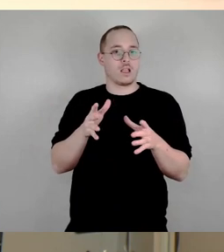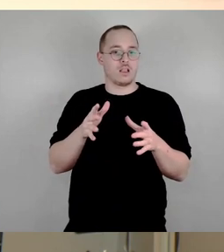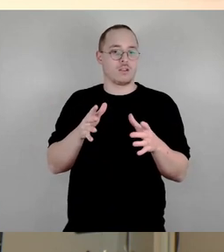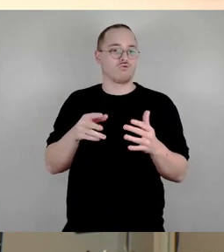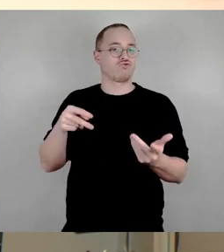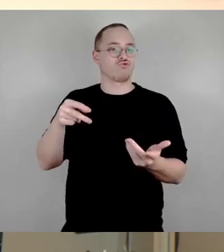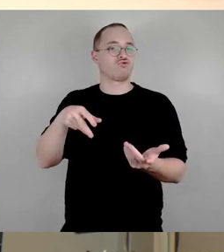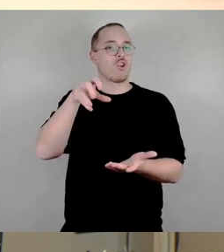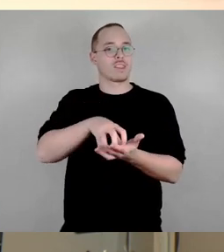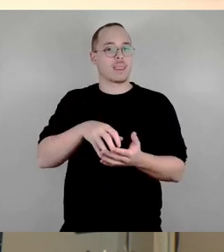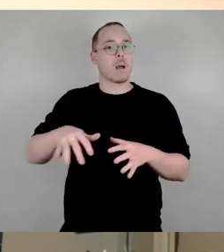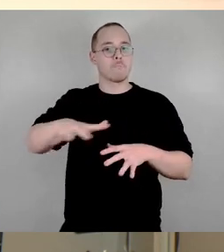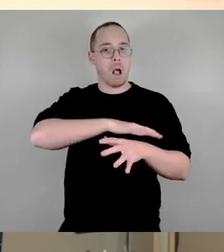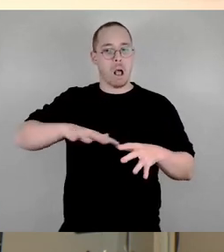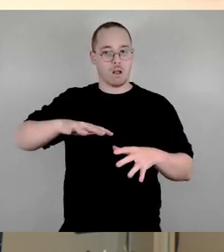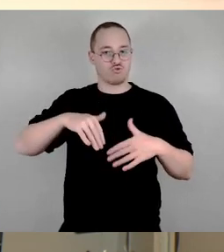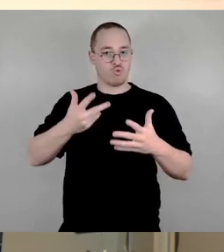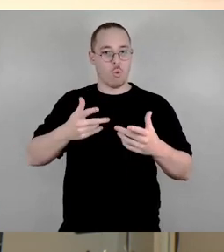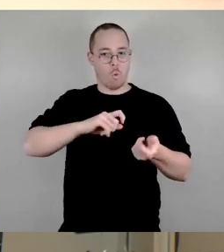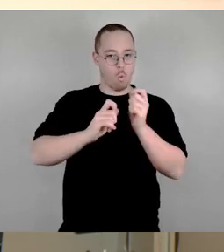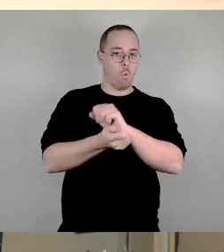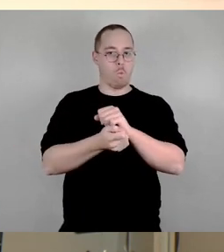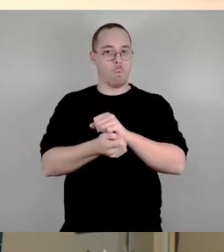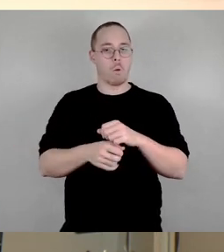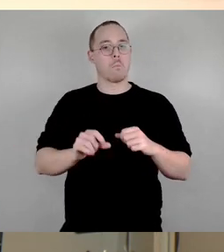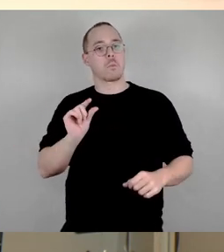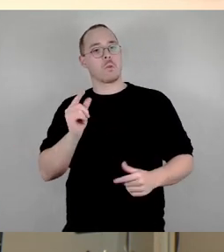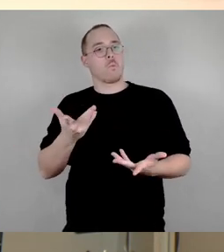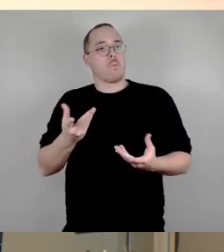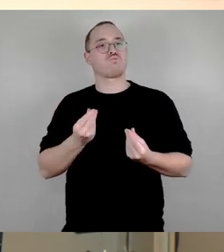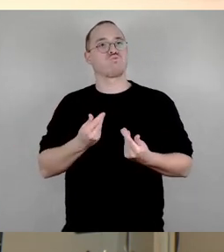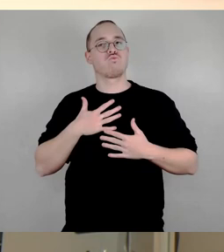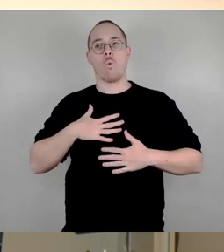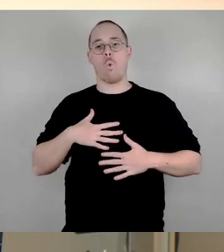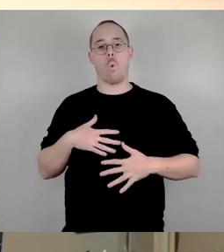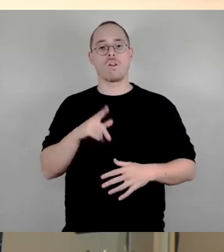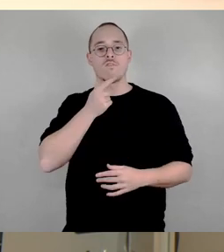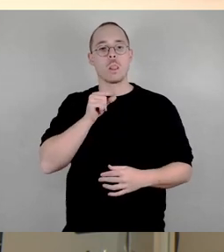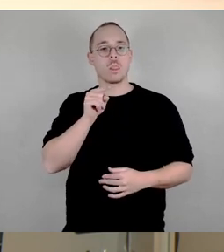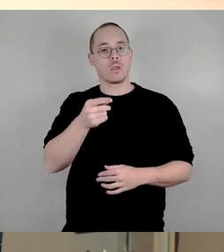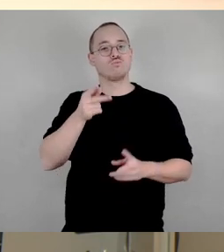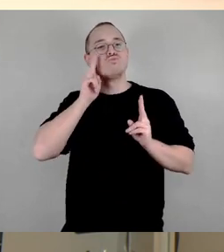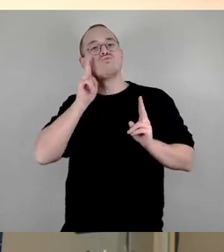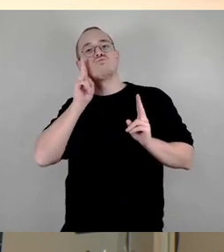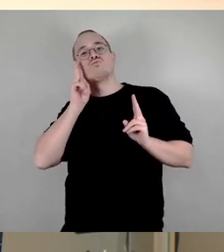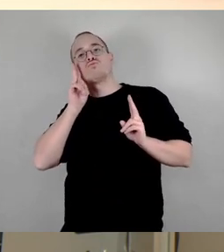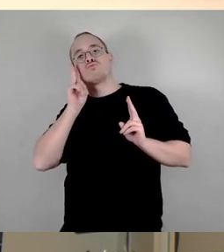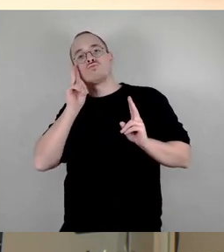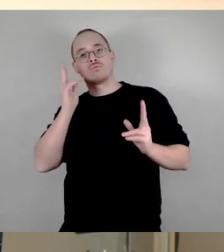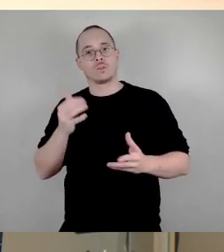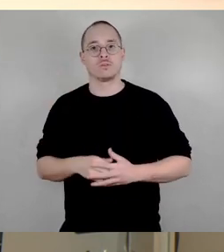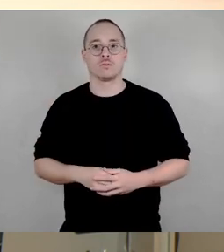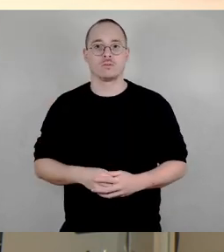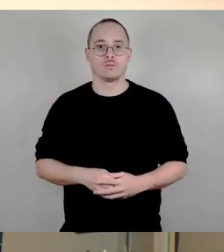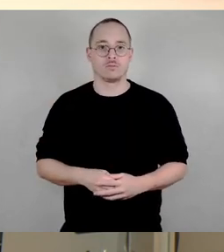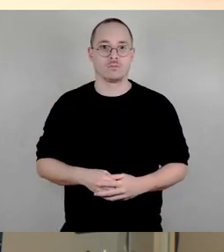Das Wort Versuch beinhaltet doch schon alle Optionen. Wir versuchen es, wir testen es. Entweder es klappt und die